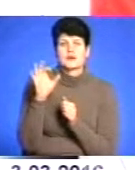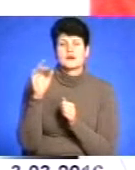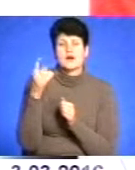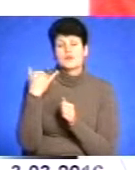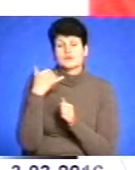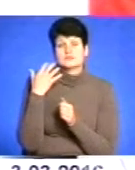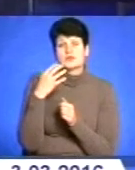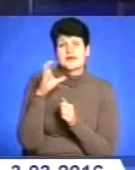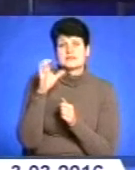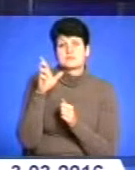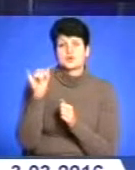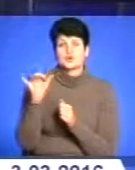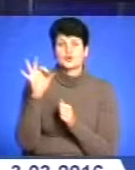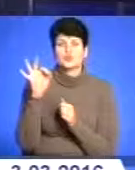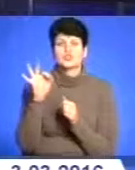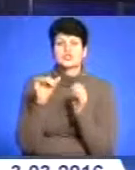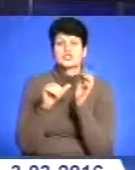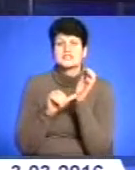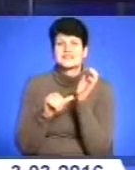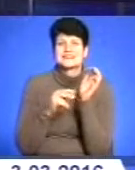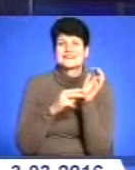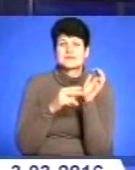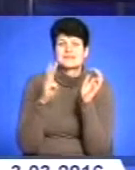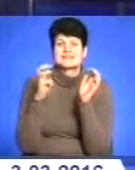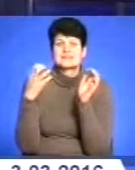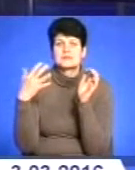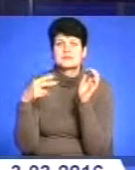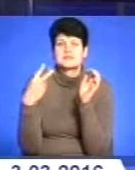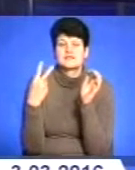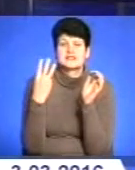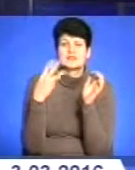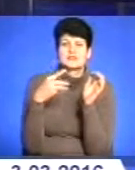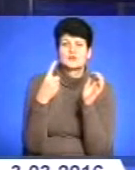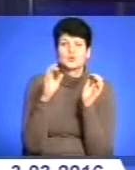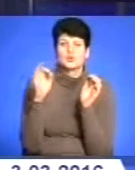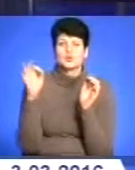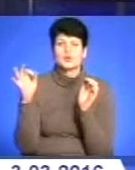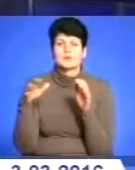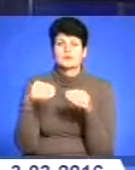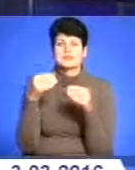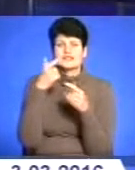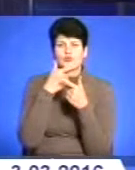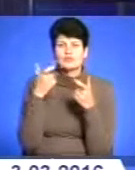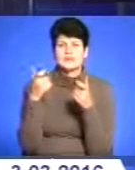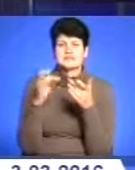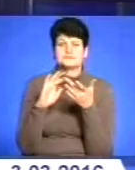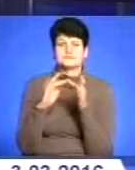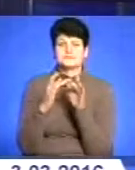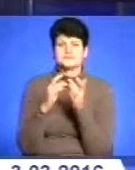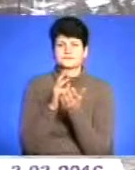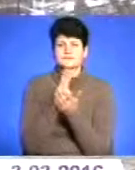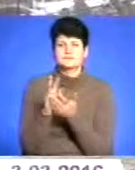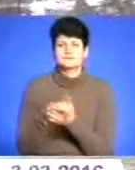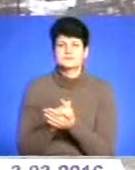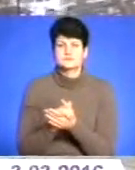телефонну лінію УСБУ 067 352 31 00 чи надіслати інформацію на електронну скриньку управління.